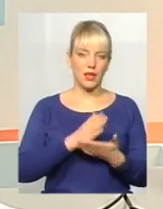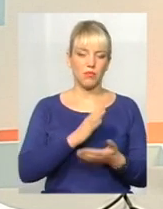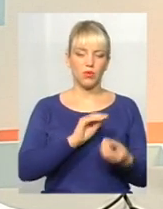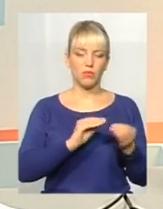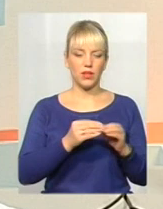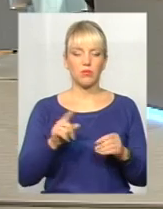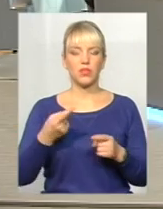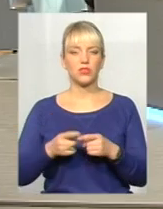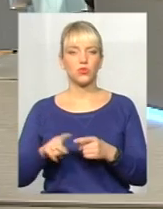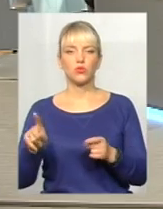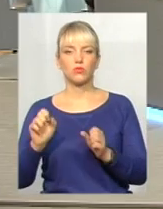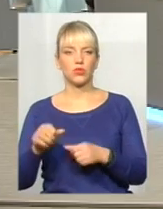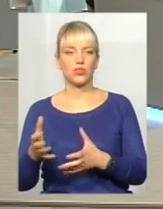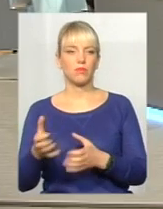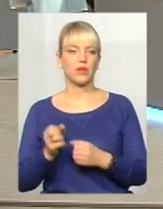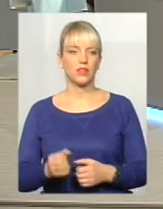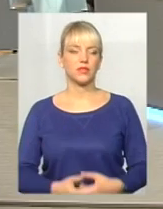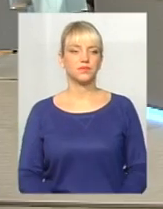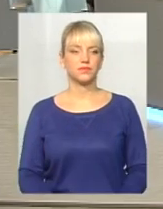можна брати. Чудово. Пані Інна?